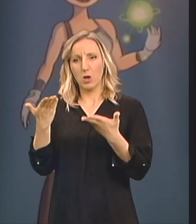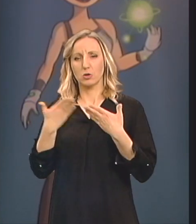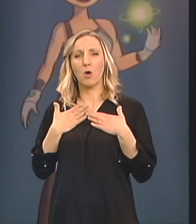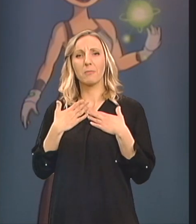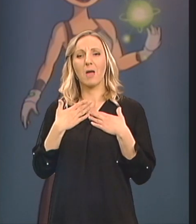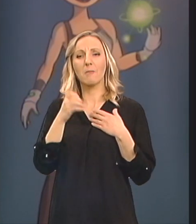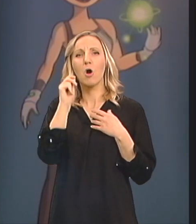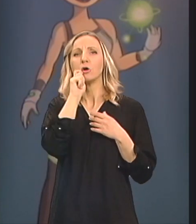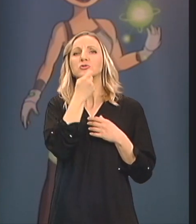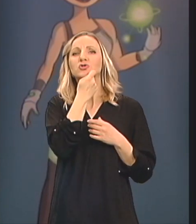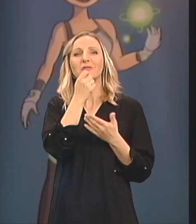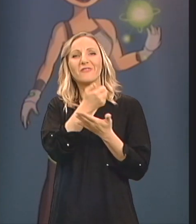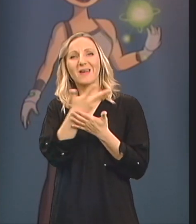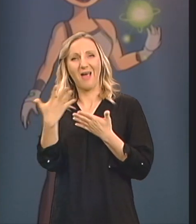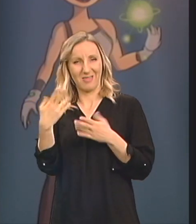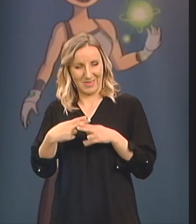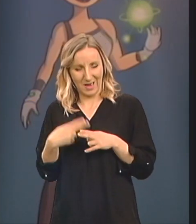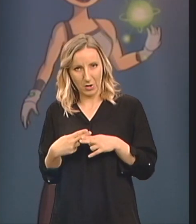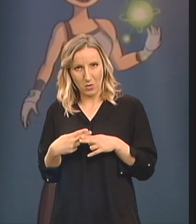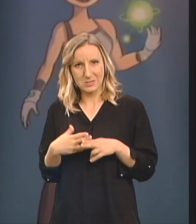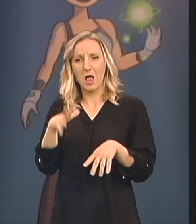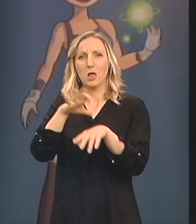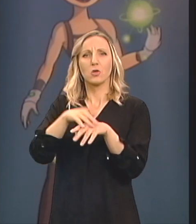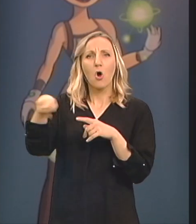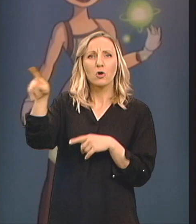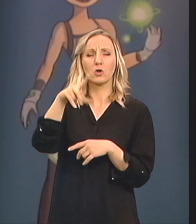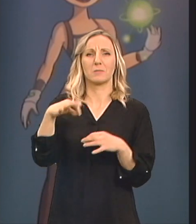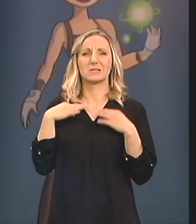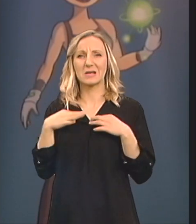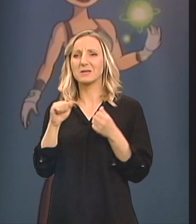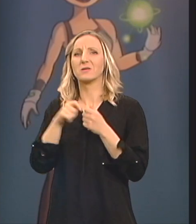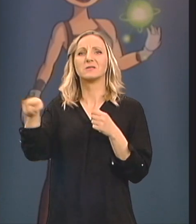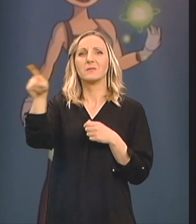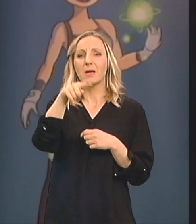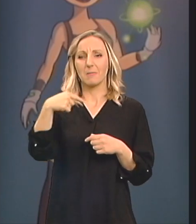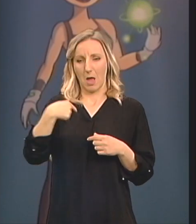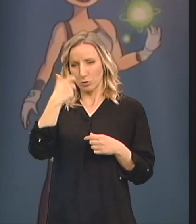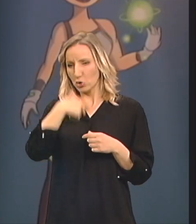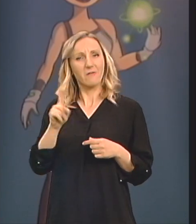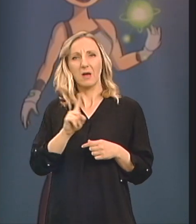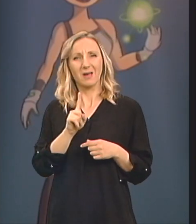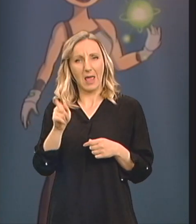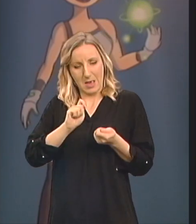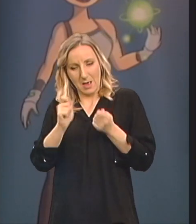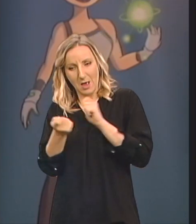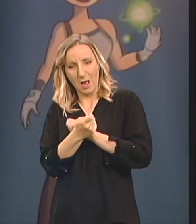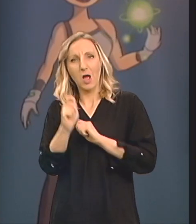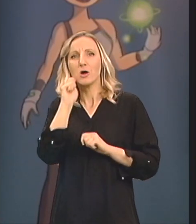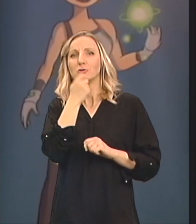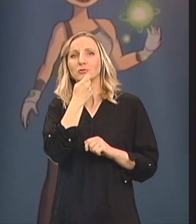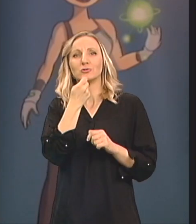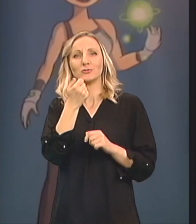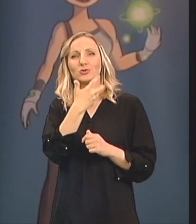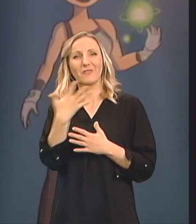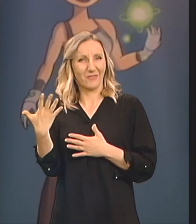našim doktorima Našem zdravstvu I svima njima Postanemo šifra Vas kada